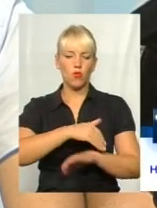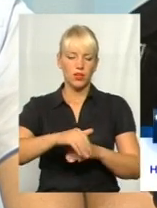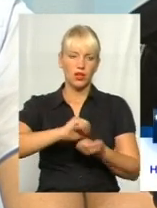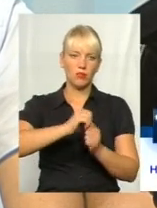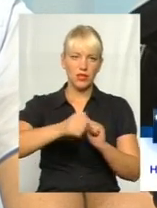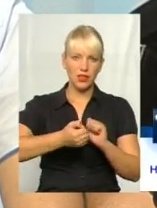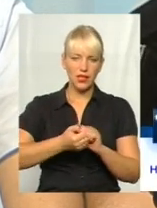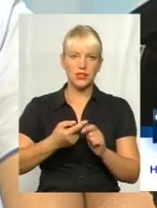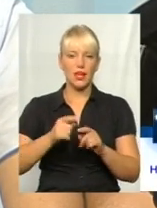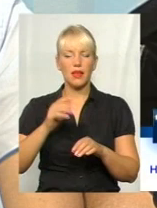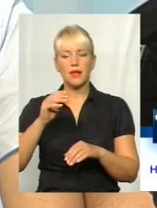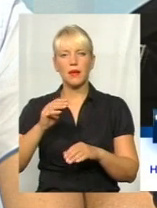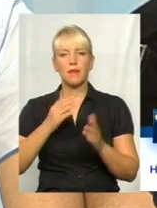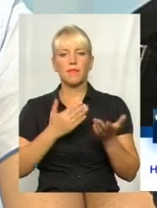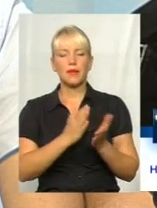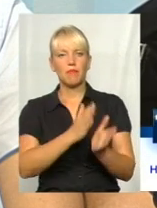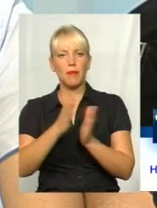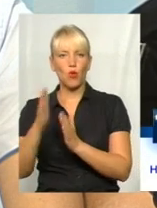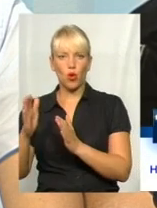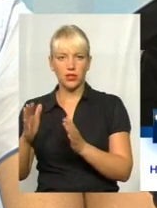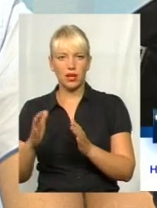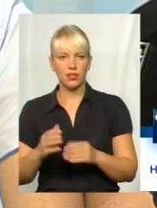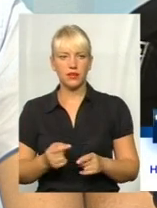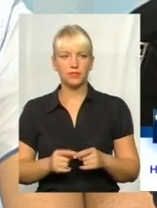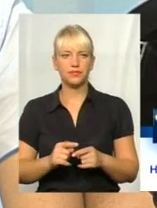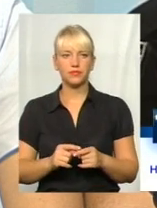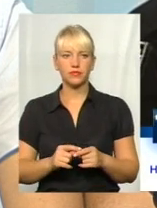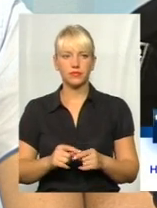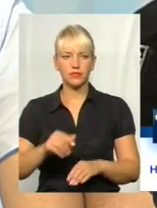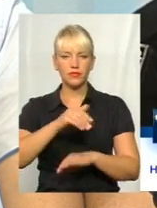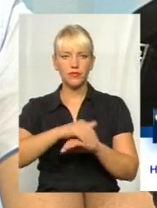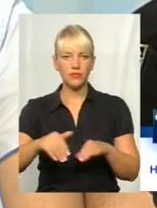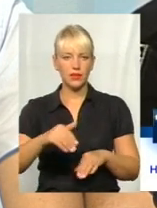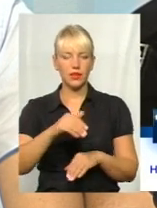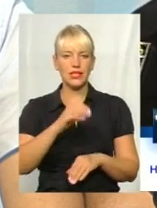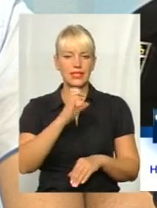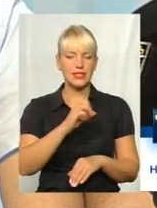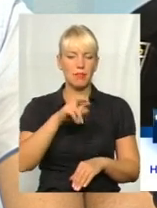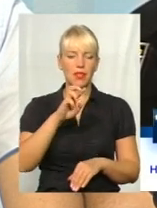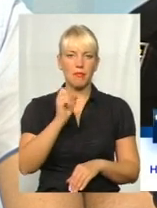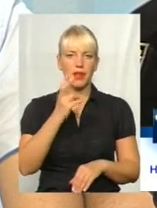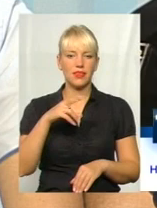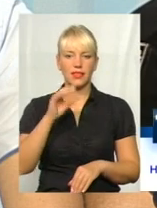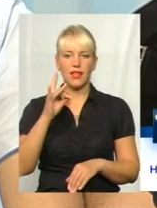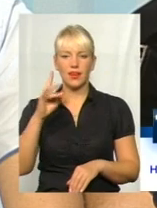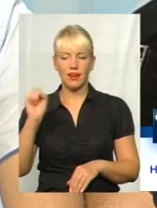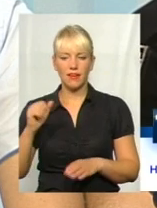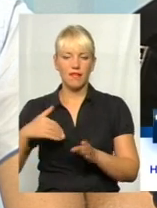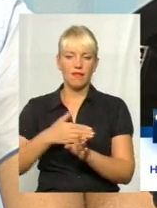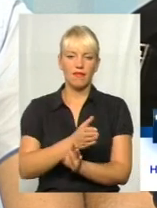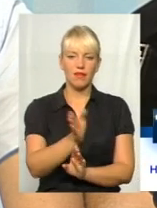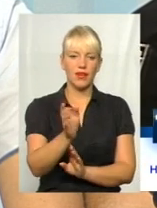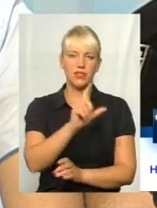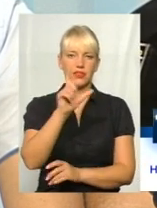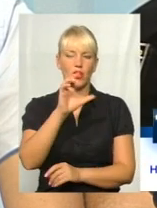бібліотека Хмельницького національного університету Поділля, вулиця Степана Бендери, виїзд від Оазису, перехрестя вулиць